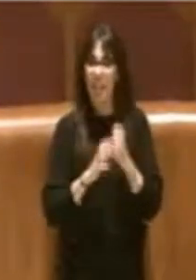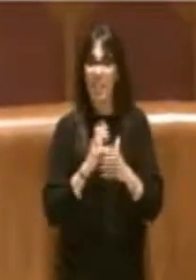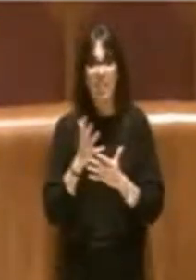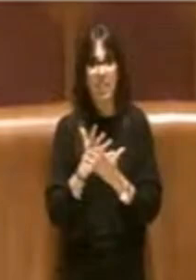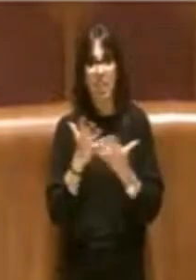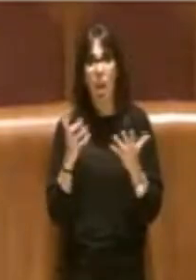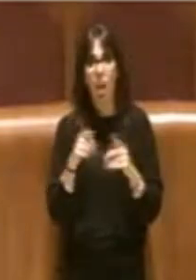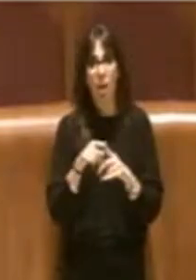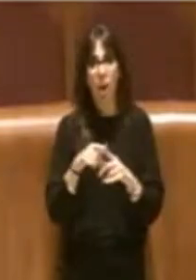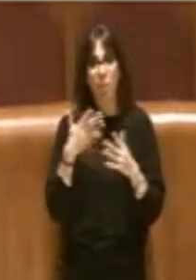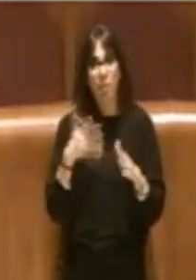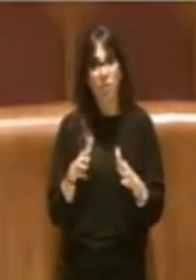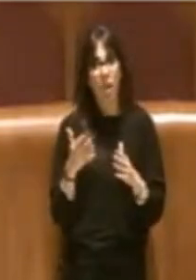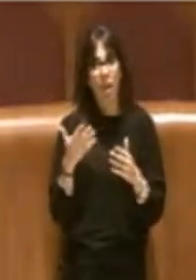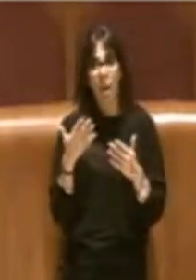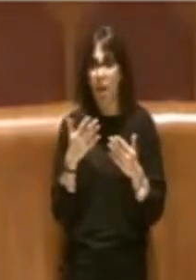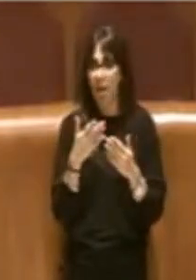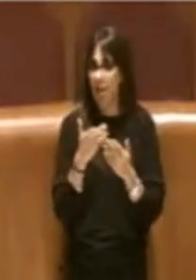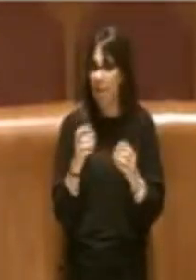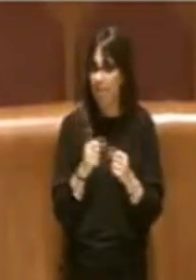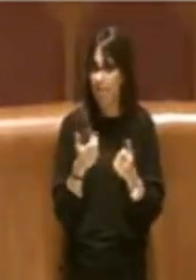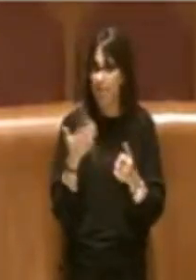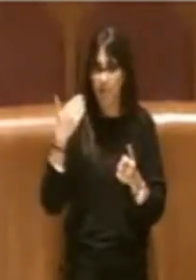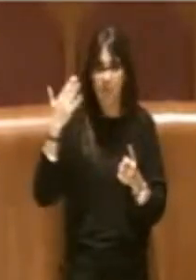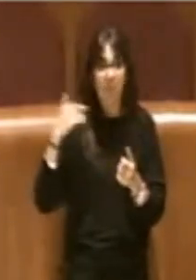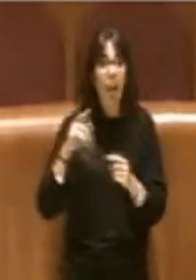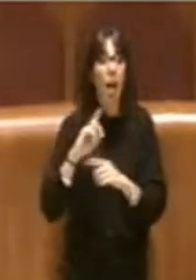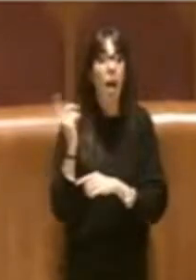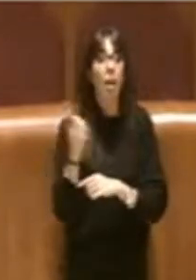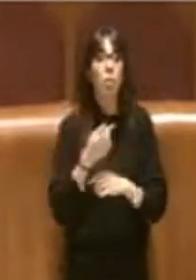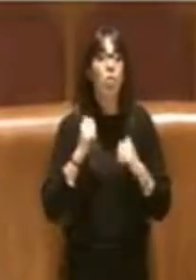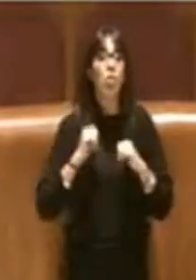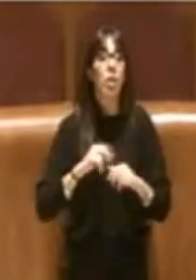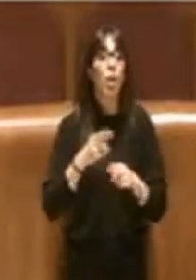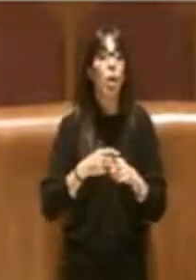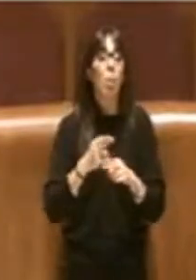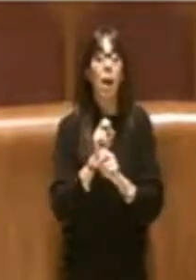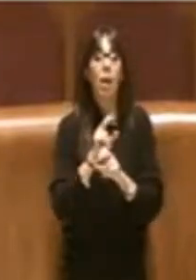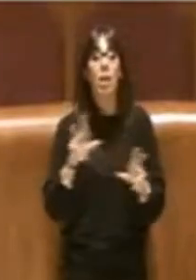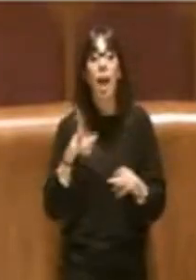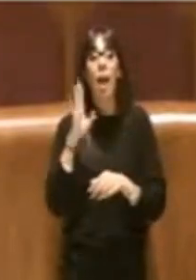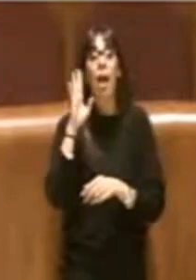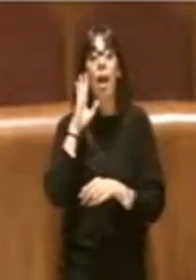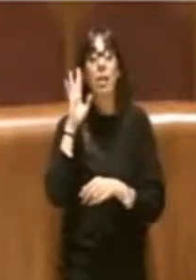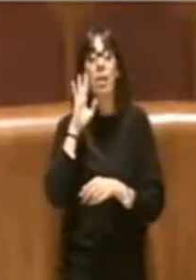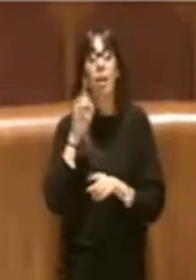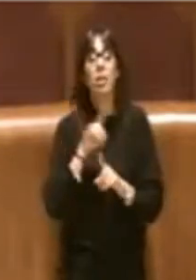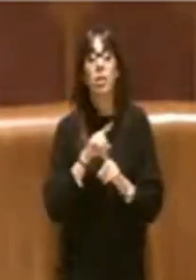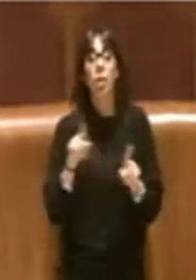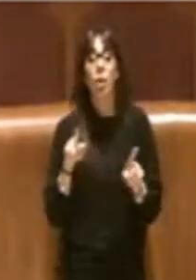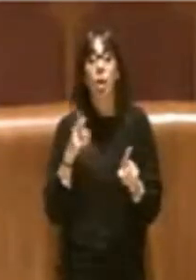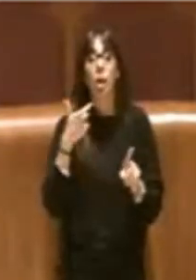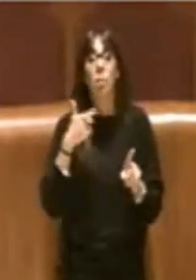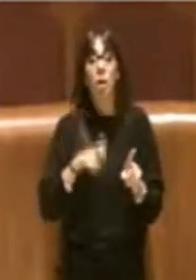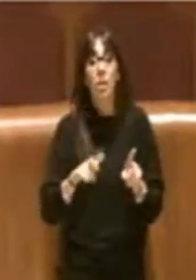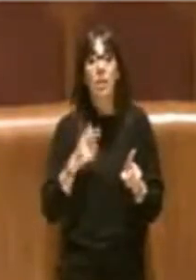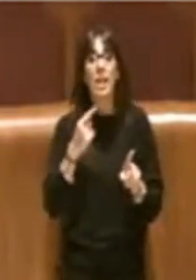combinato e a tutti i romani dico attenzione, perché chi